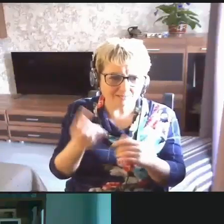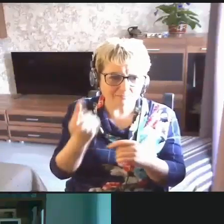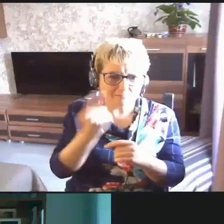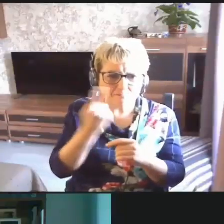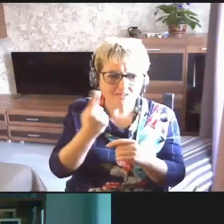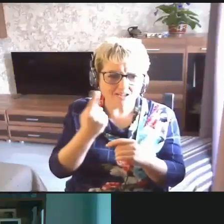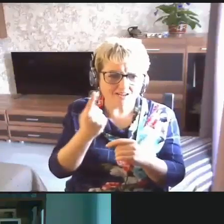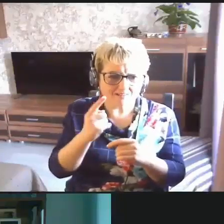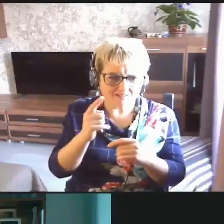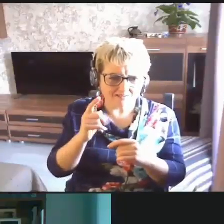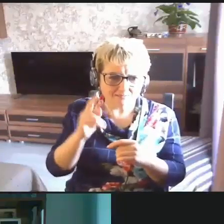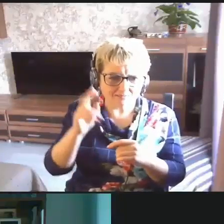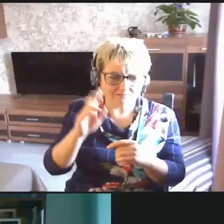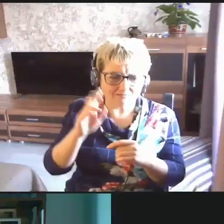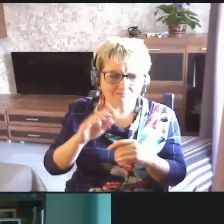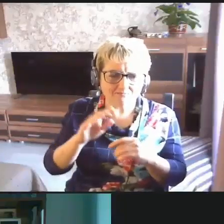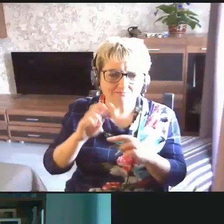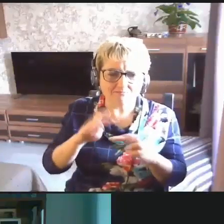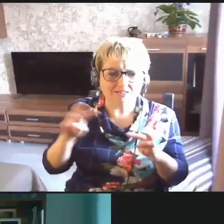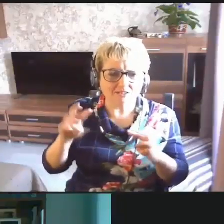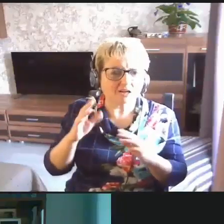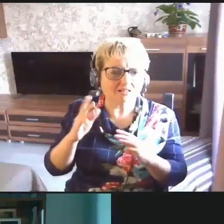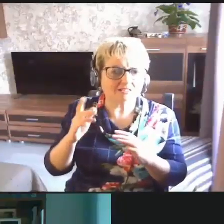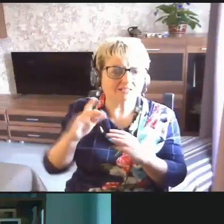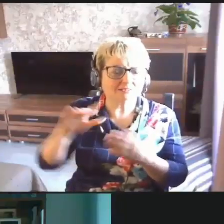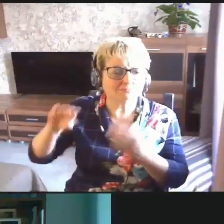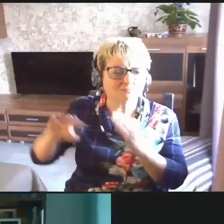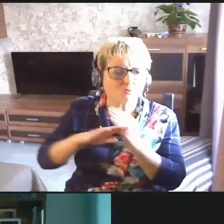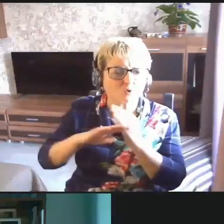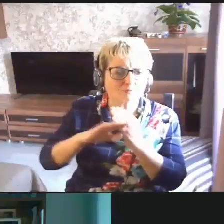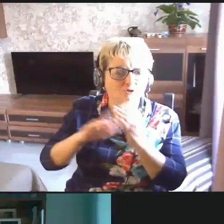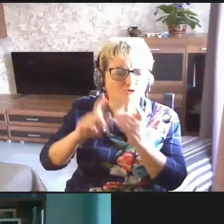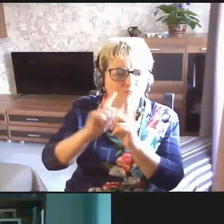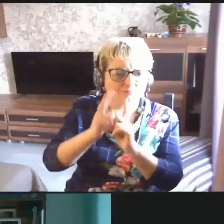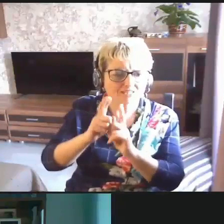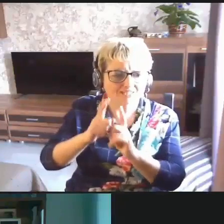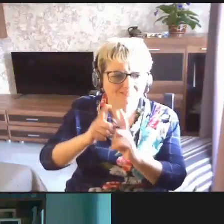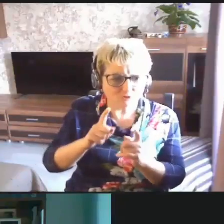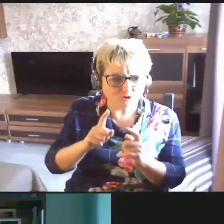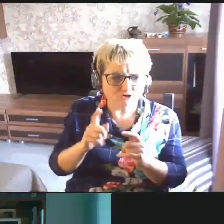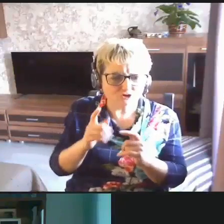первое место государства обращается в помощь переводчика,